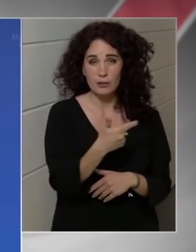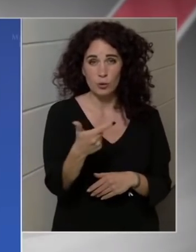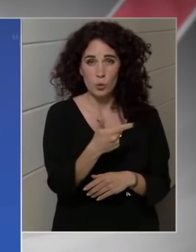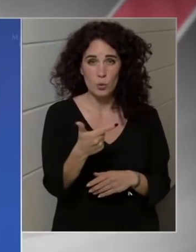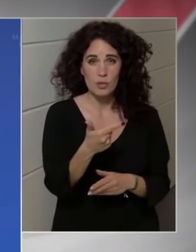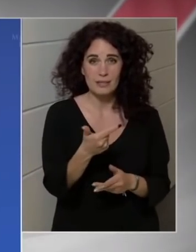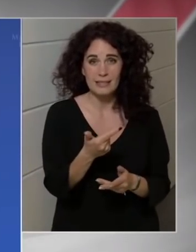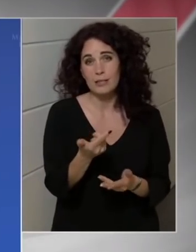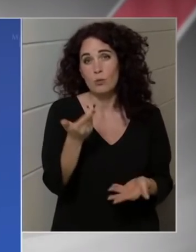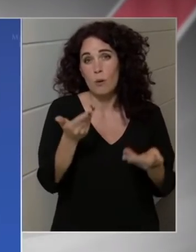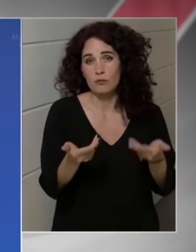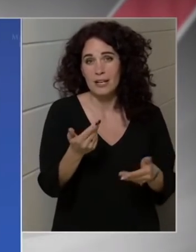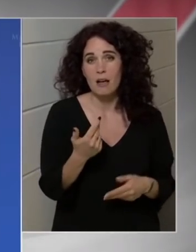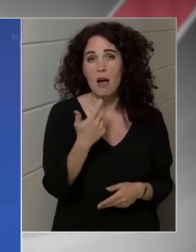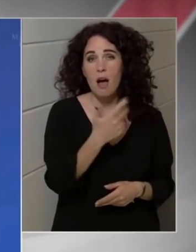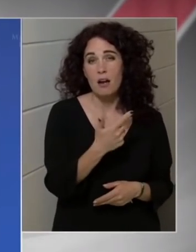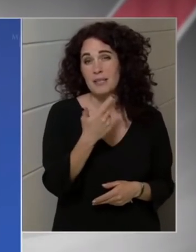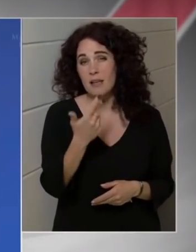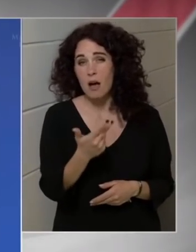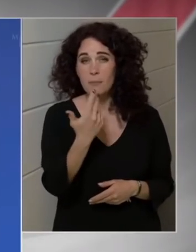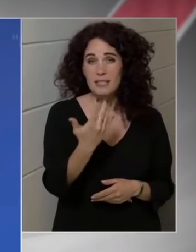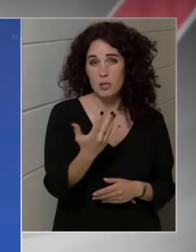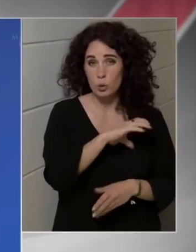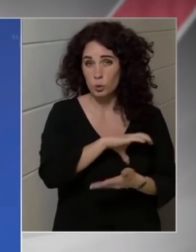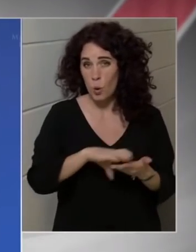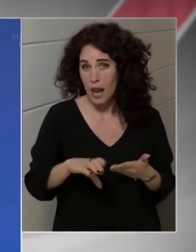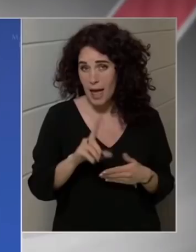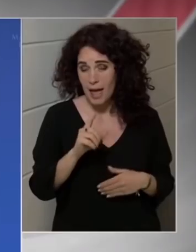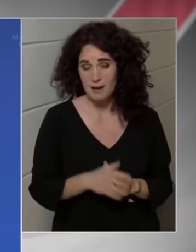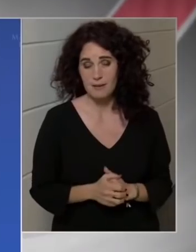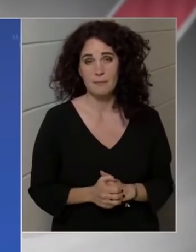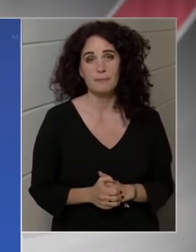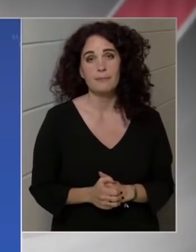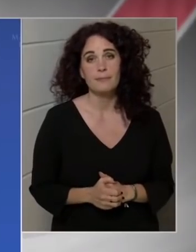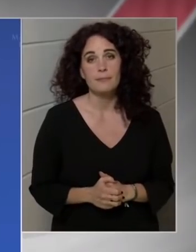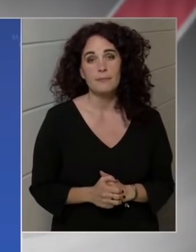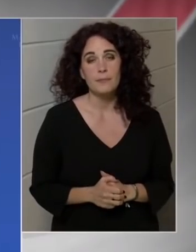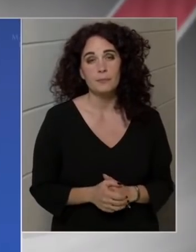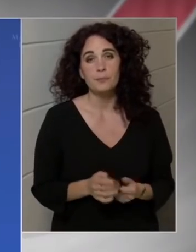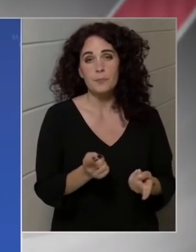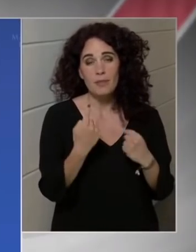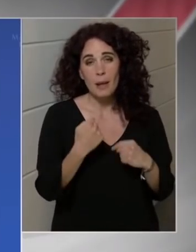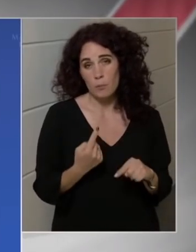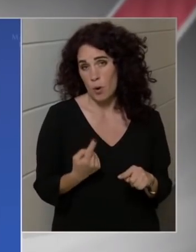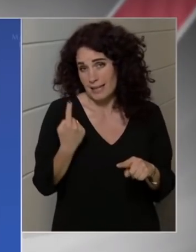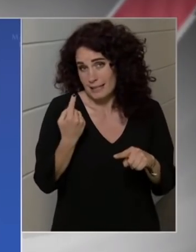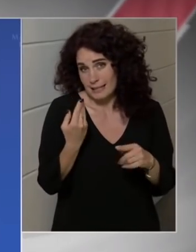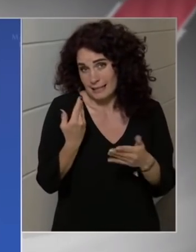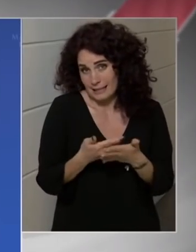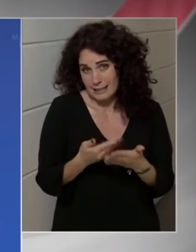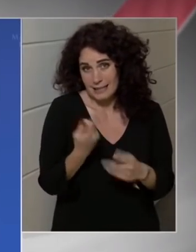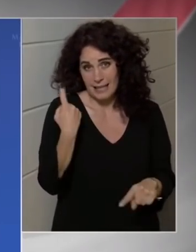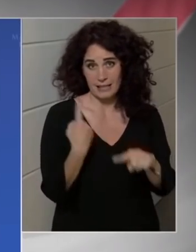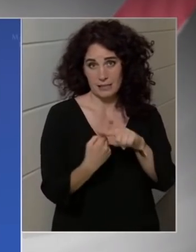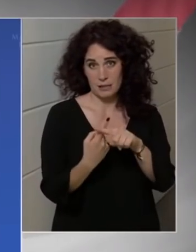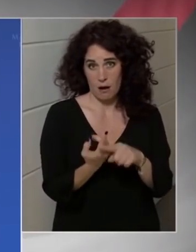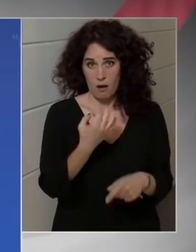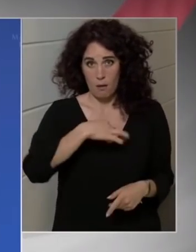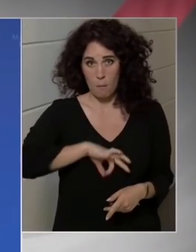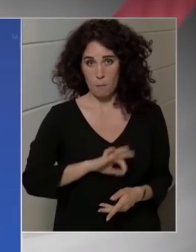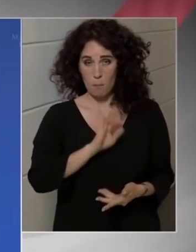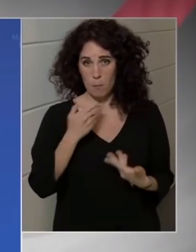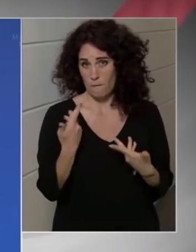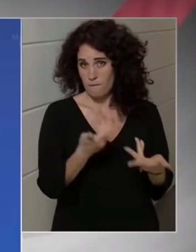az ára 85 dollár per hordó, miközben a Brent ára 114 dollár, a kettő közötti spread